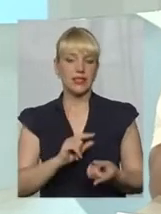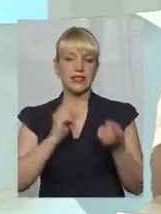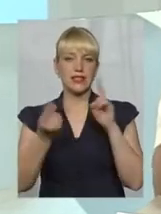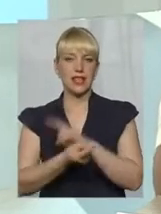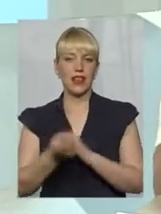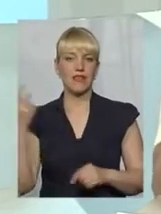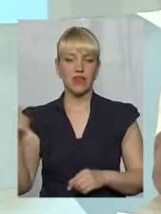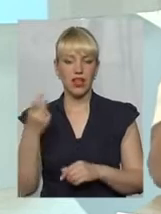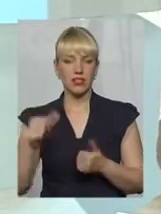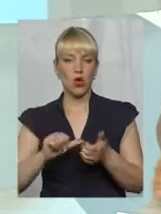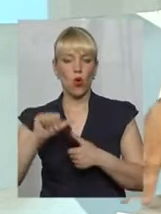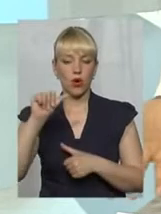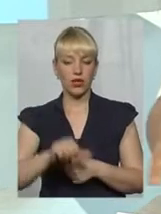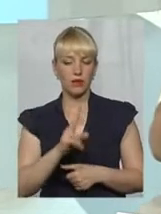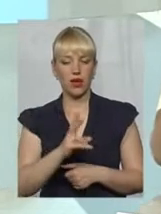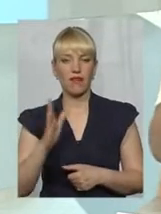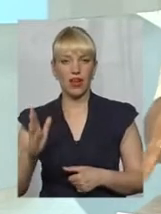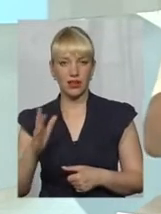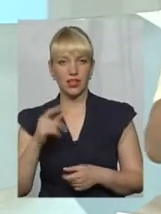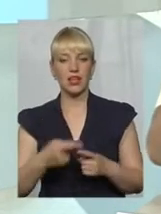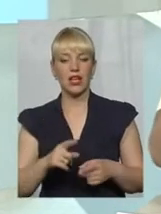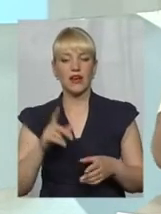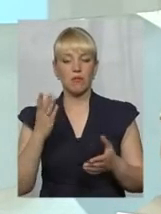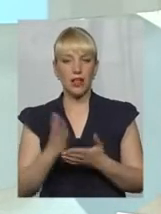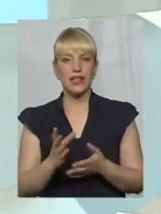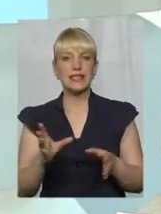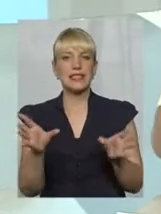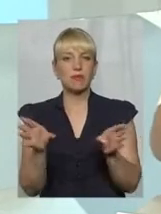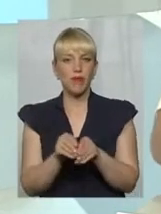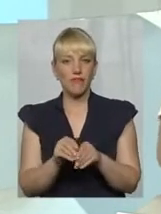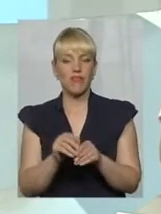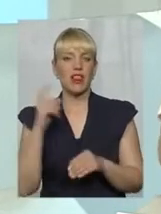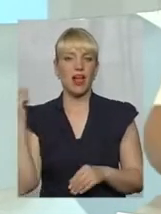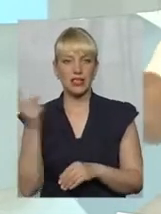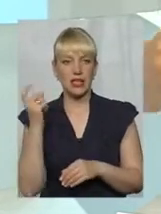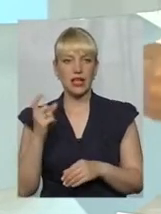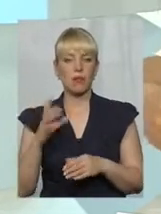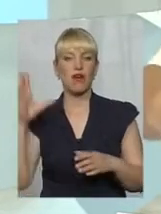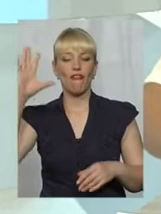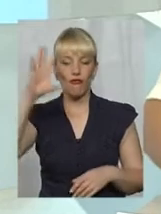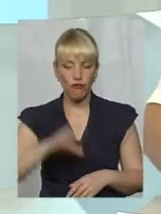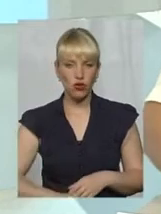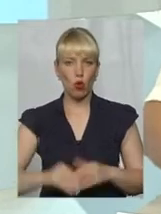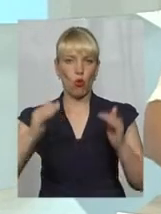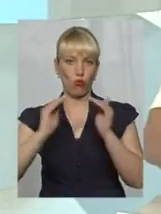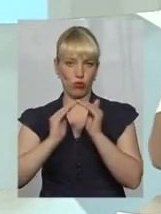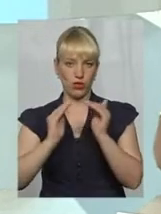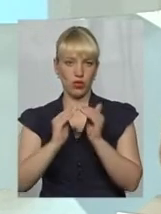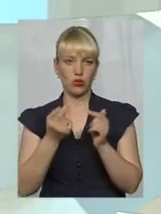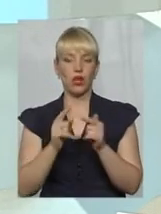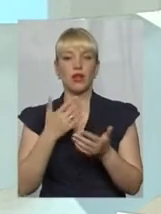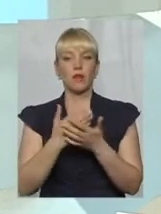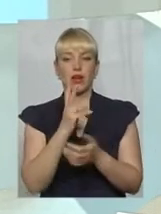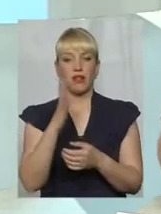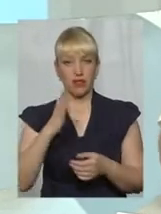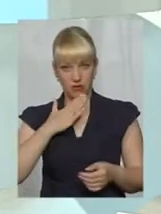окрім квартири, вони ще стали співвласниками усього будинку. Тобто, не так, що квартира моя, а під'їзд – це міської ради, там,